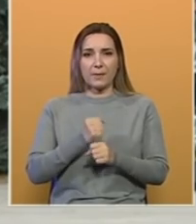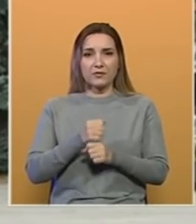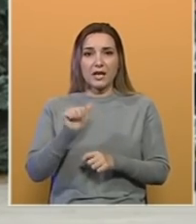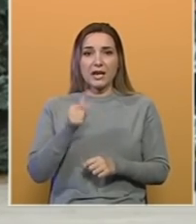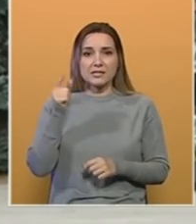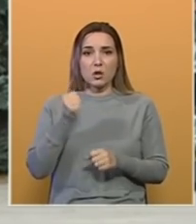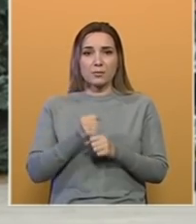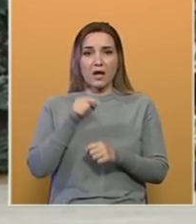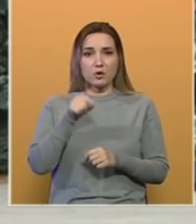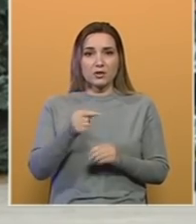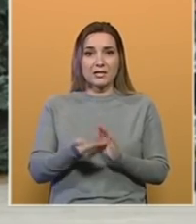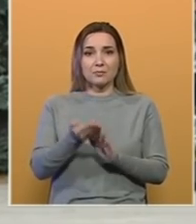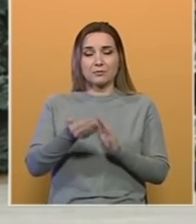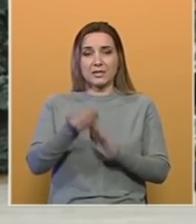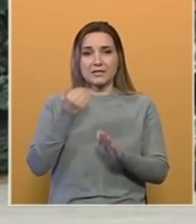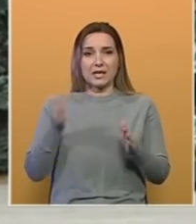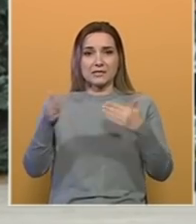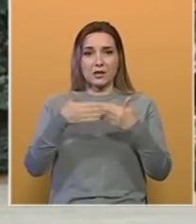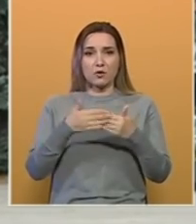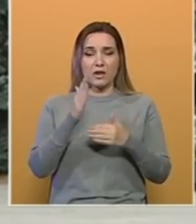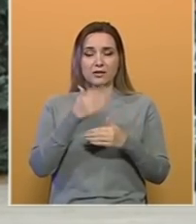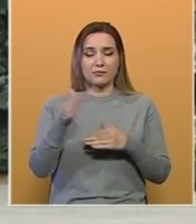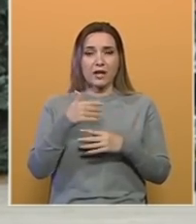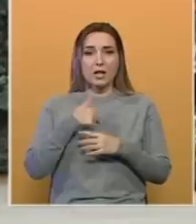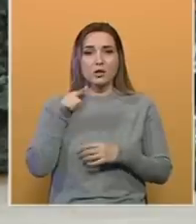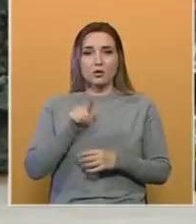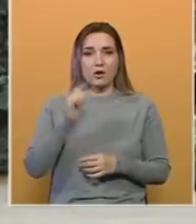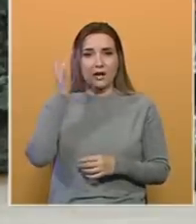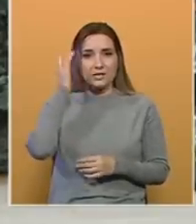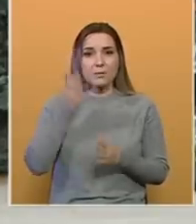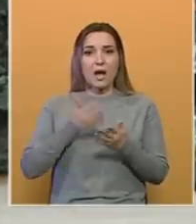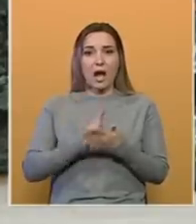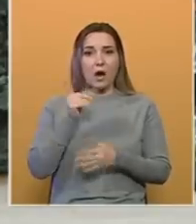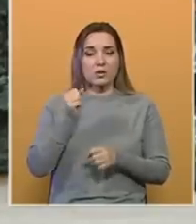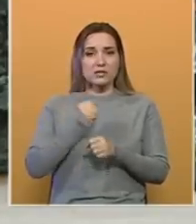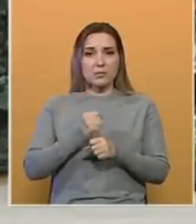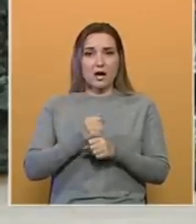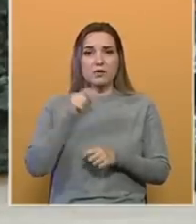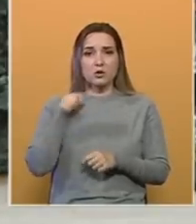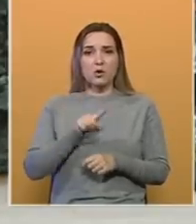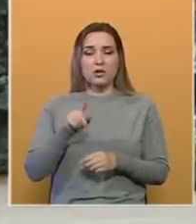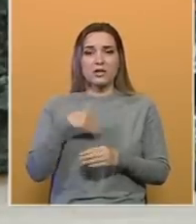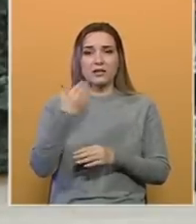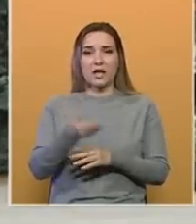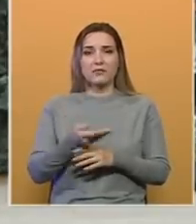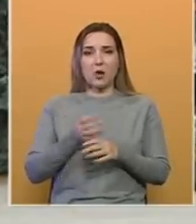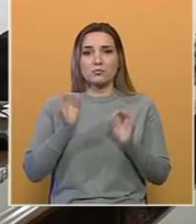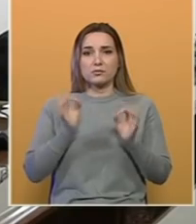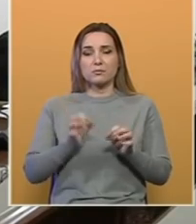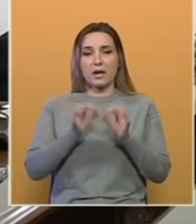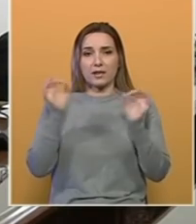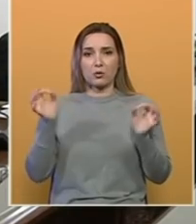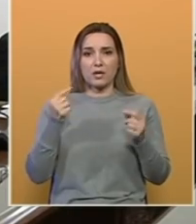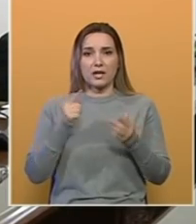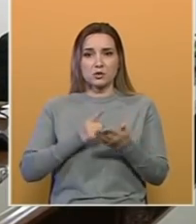se on bavio time iza zatvorenih vrata sa članom i predsjednikom što to ne znamo, no ako se i bavio, to očevidno nije dalo neke spektakularne rezultate.